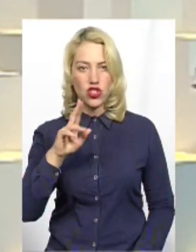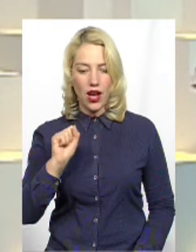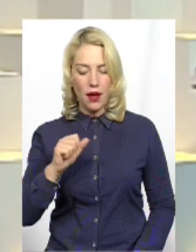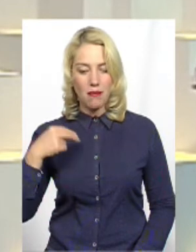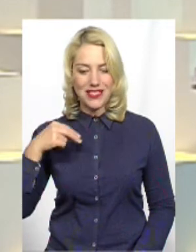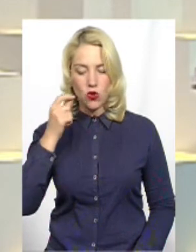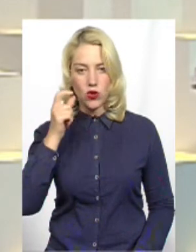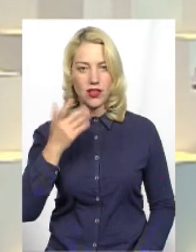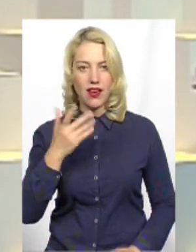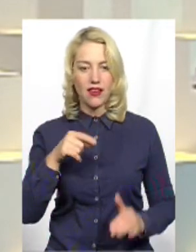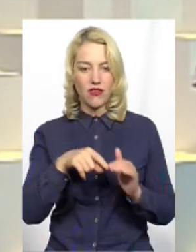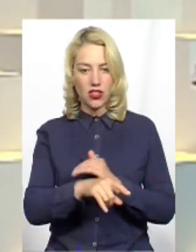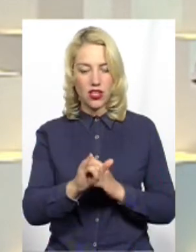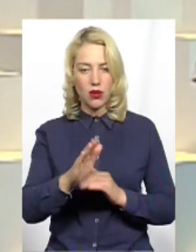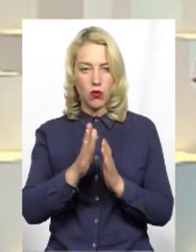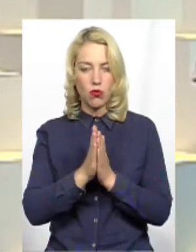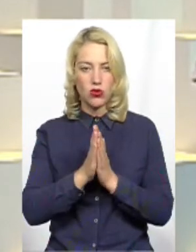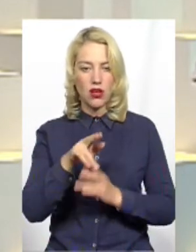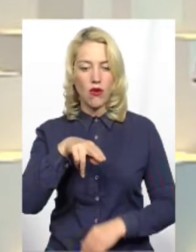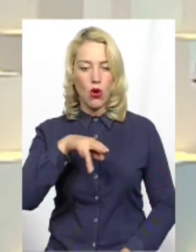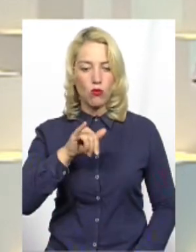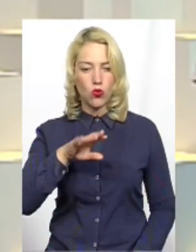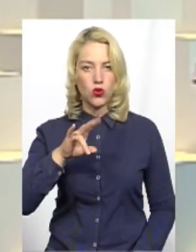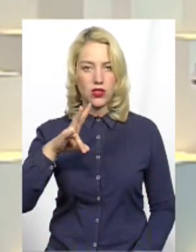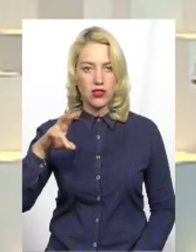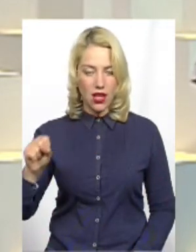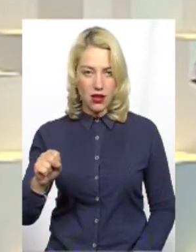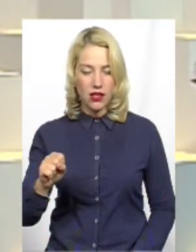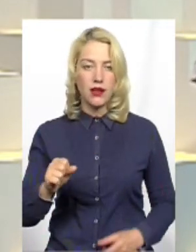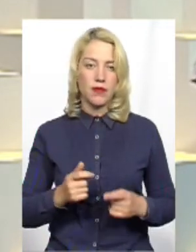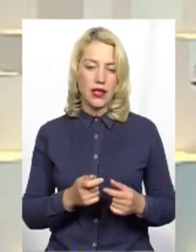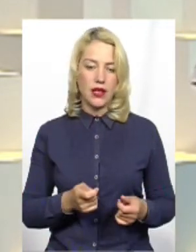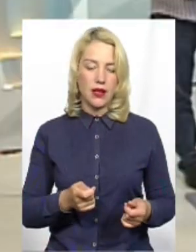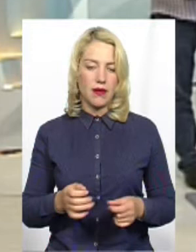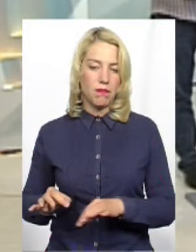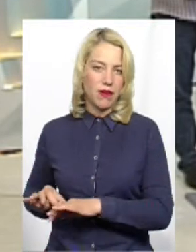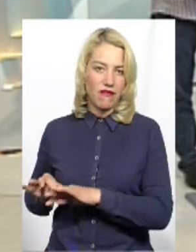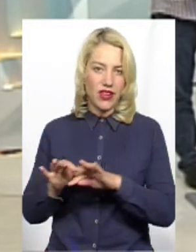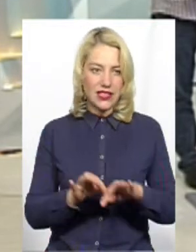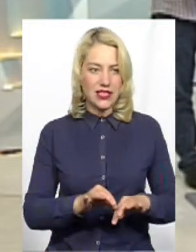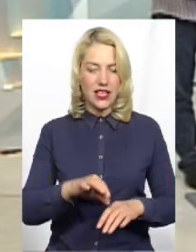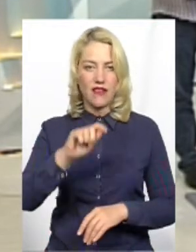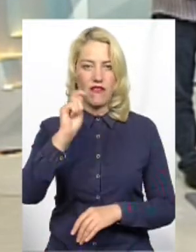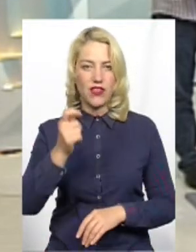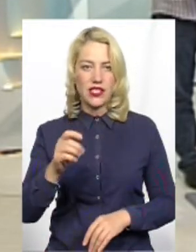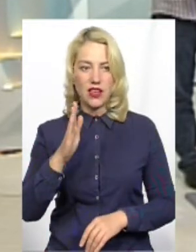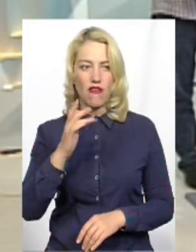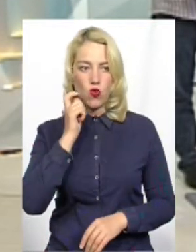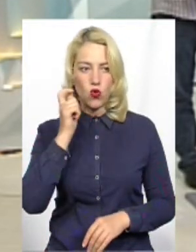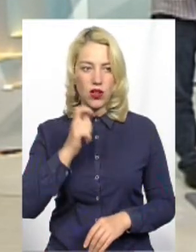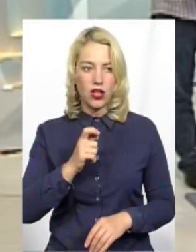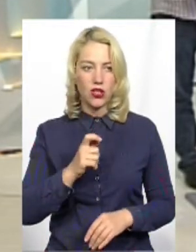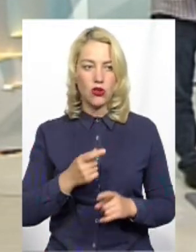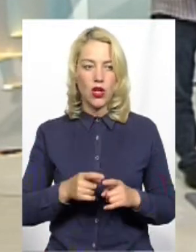Який втіх і попросив Путіна привезти війська на Україну Треба дивитися глибше, а не